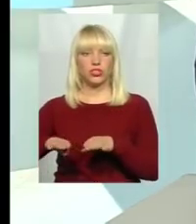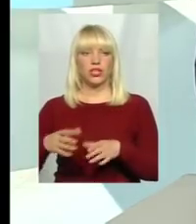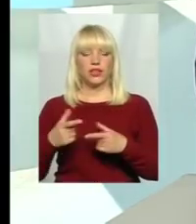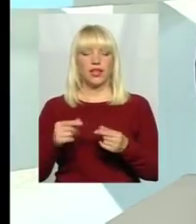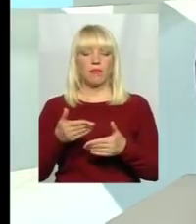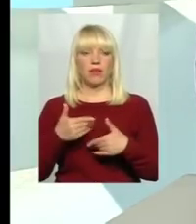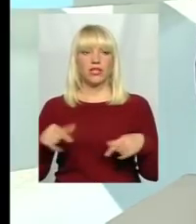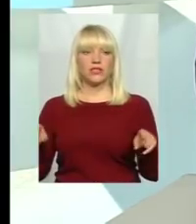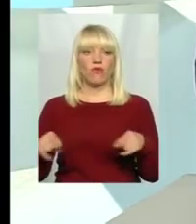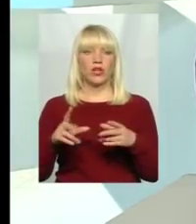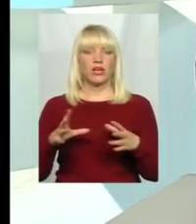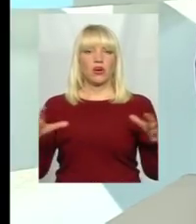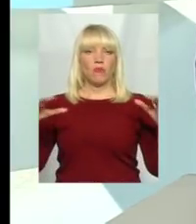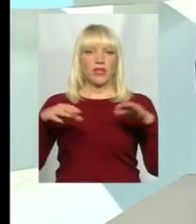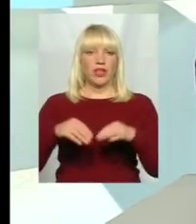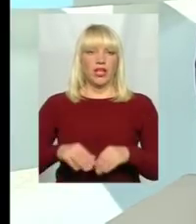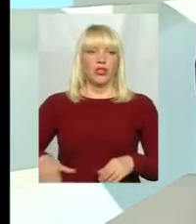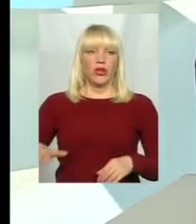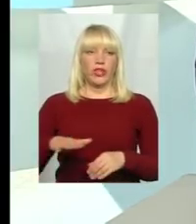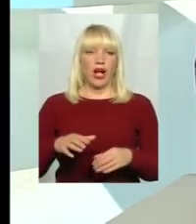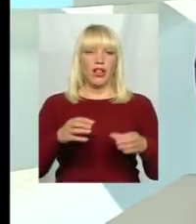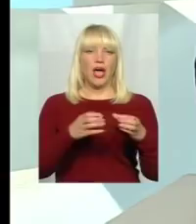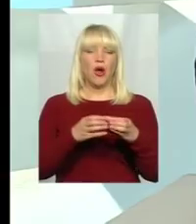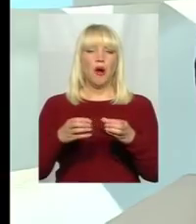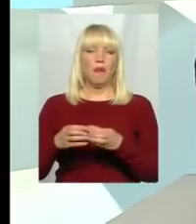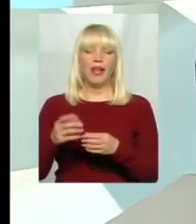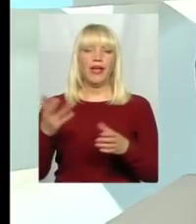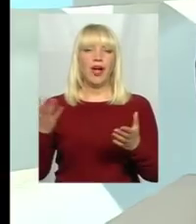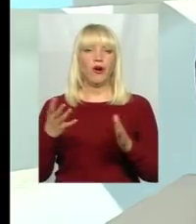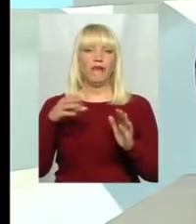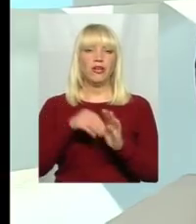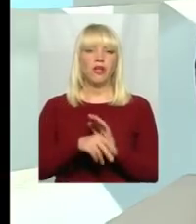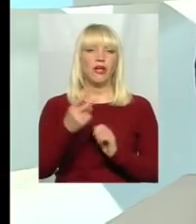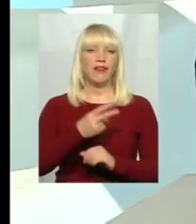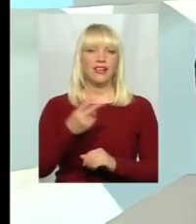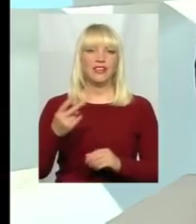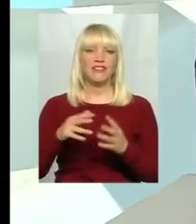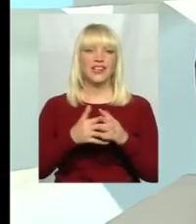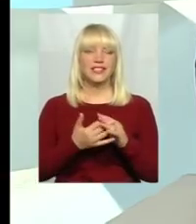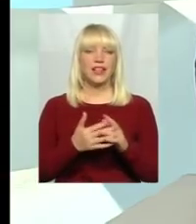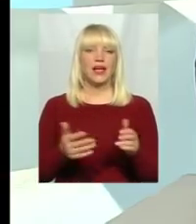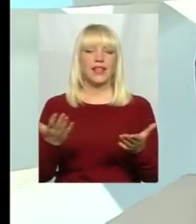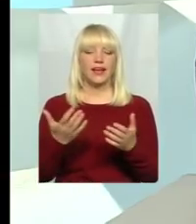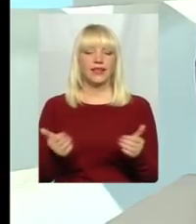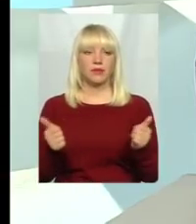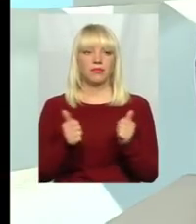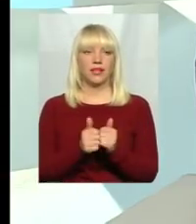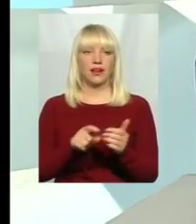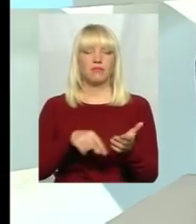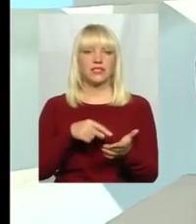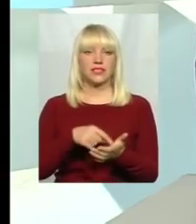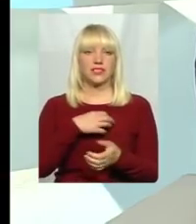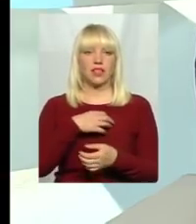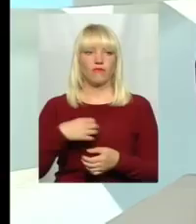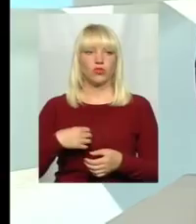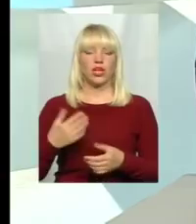об'єднана територіальна громада, в яку війшло 22 села, які розміщені біля міста Славута. Ну, то, що ви почули, було сказано.